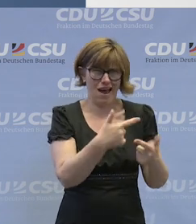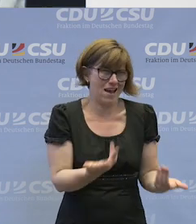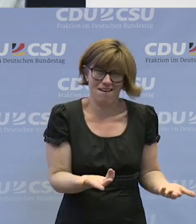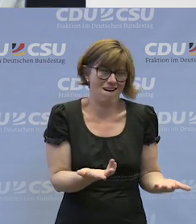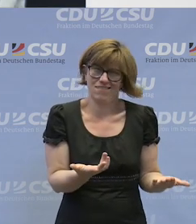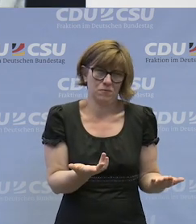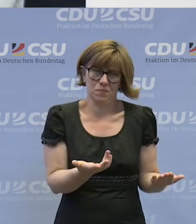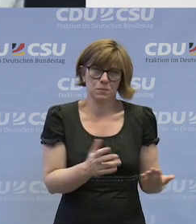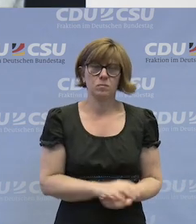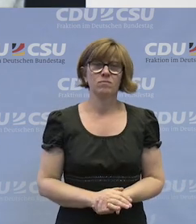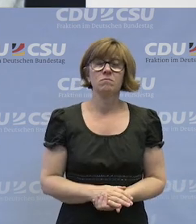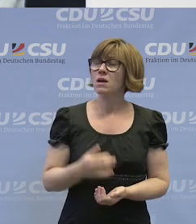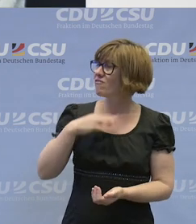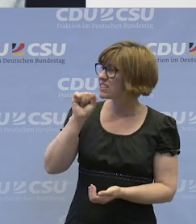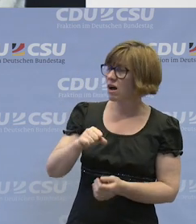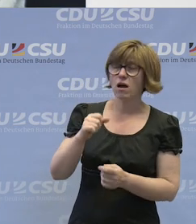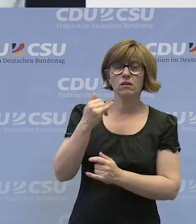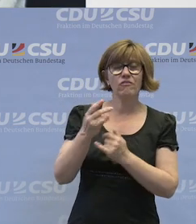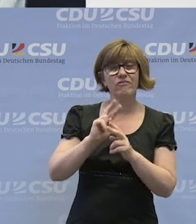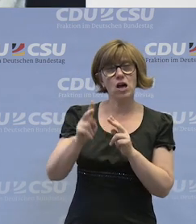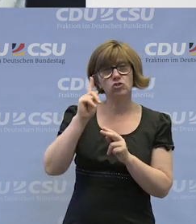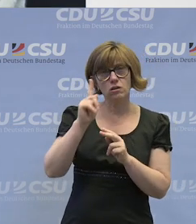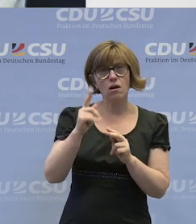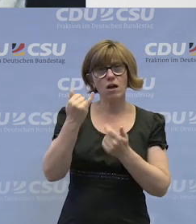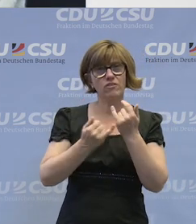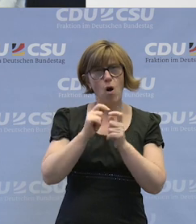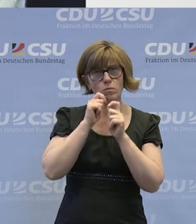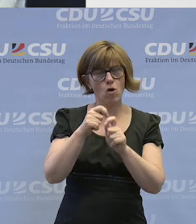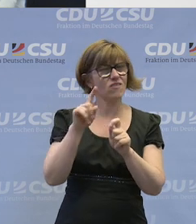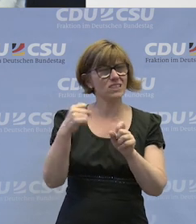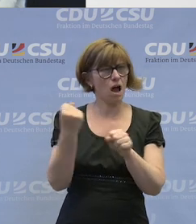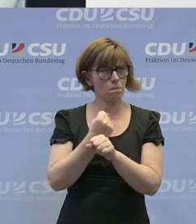Was können denn Werkstatträtinnen und Frauenbeauftragte in dieser Frage tun?